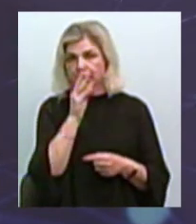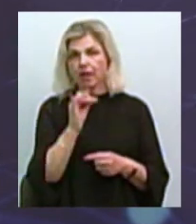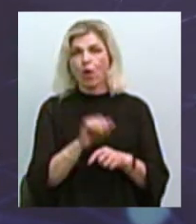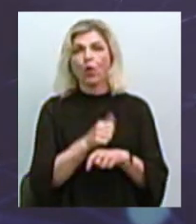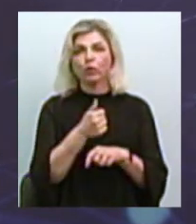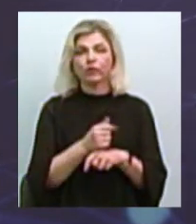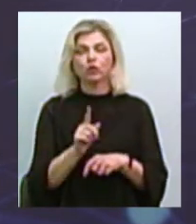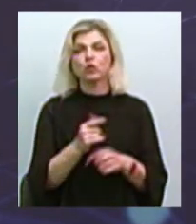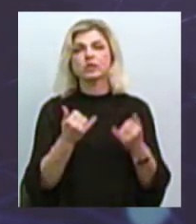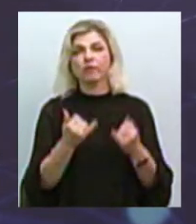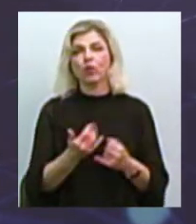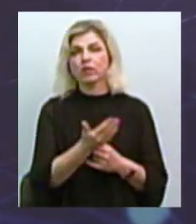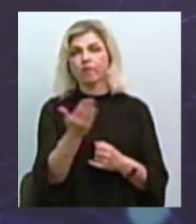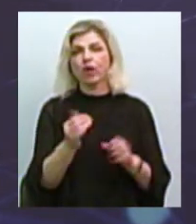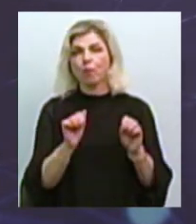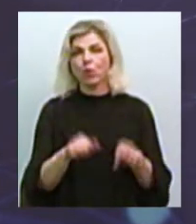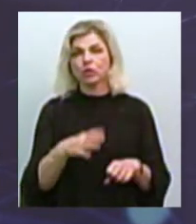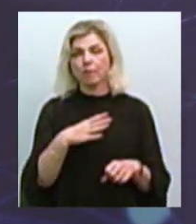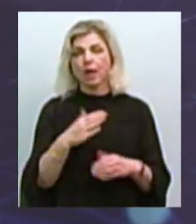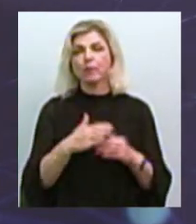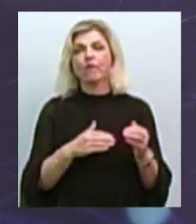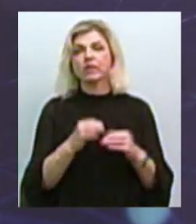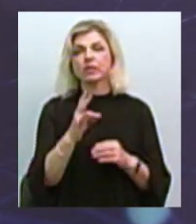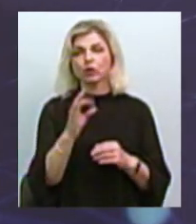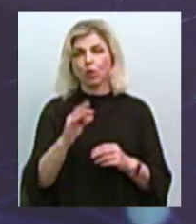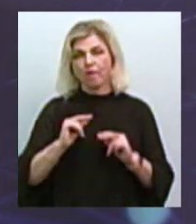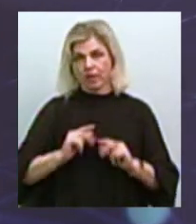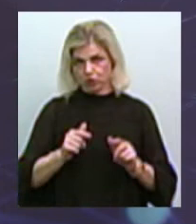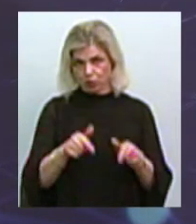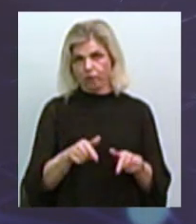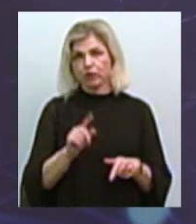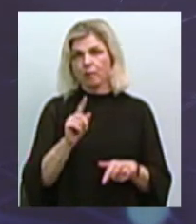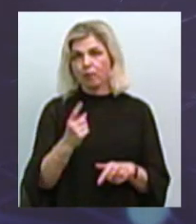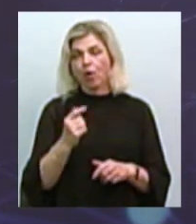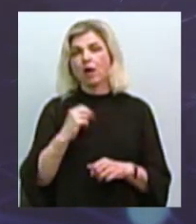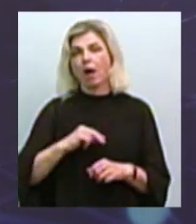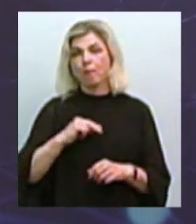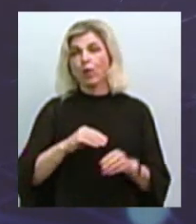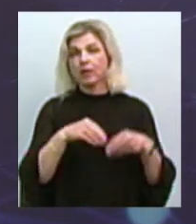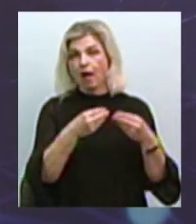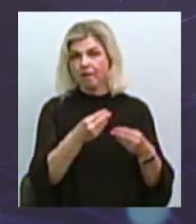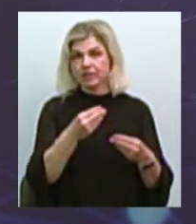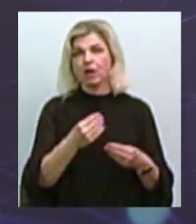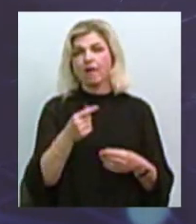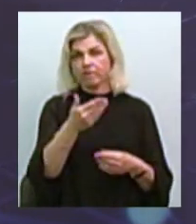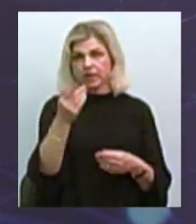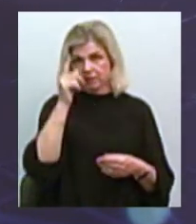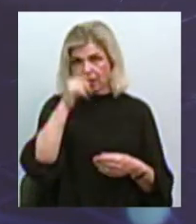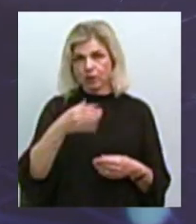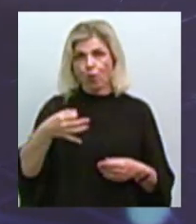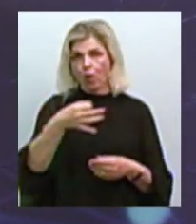головне, що сьогодні ви можете бути професійно влаштовані, тому що роботодавці сьогодні, ви знаєте, що у нас область саме